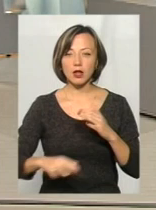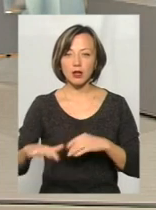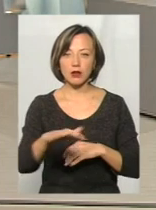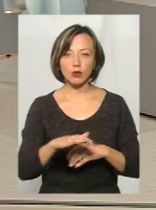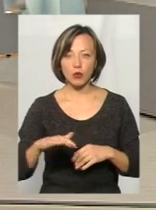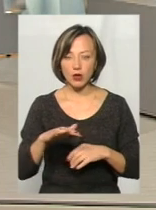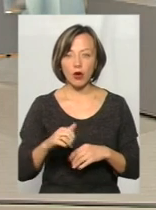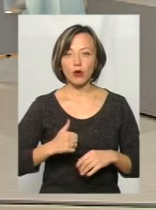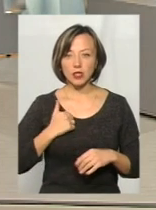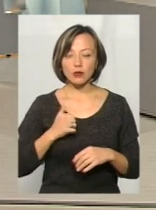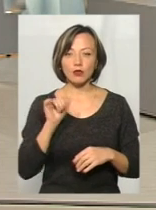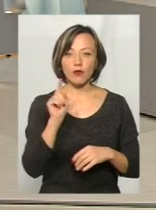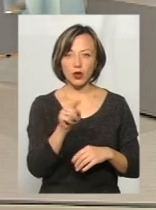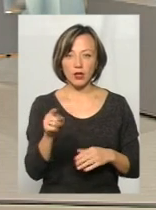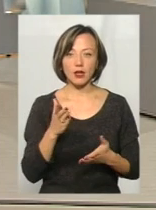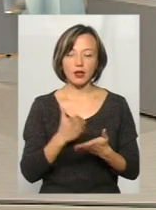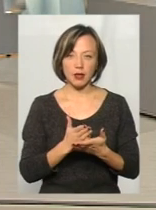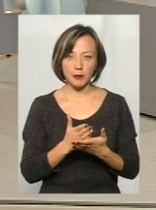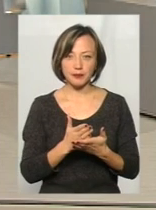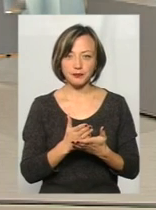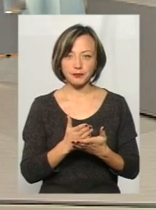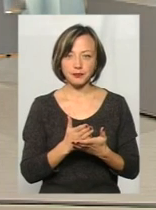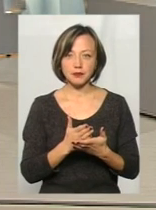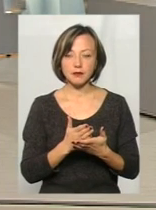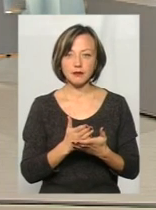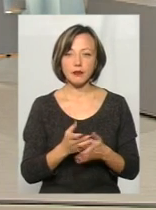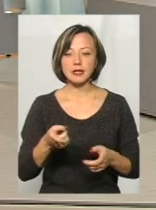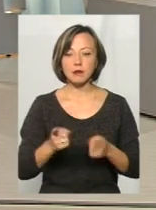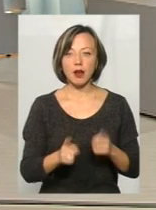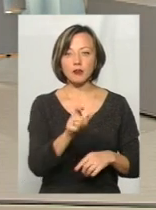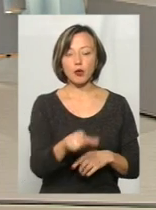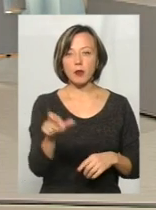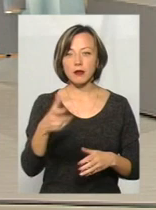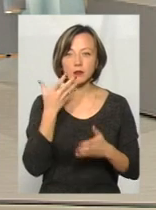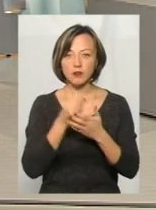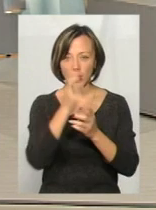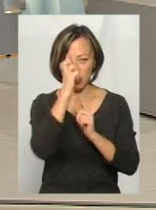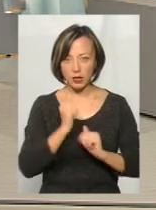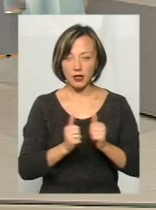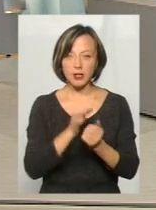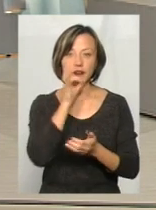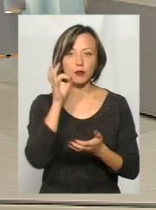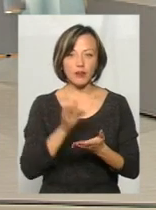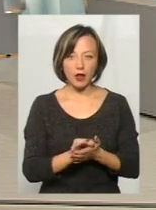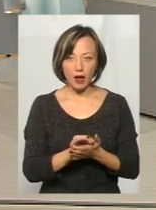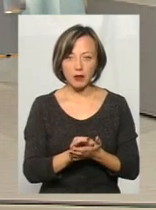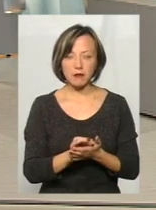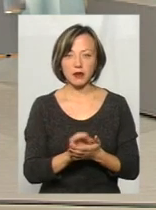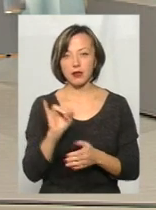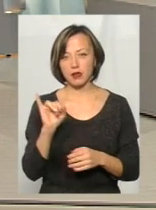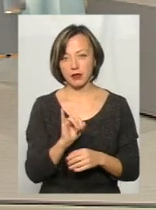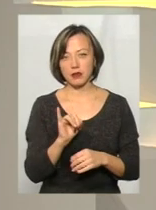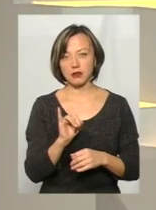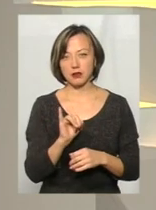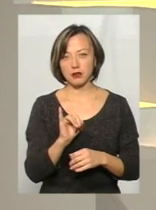і гордитися тим, що вони є справжніми громадянами своєї країни, відповідальними і,